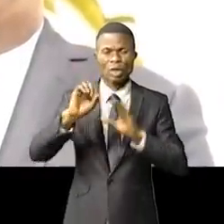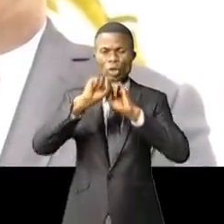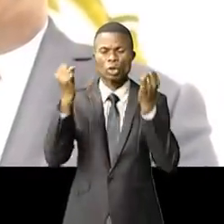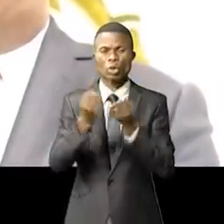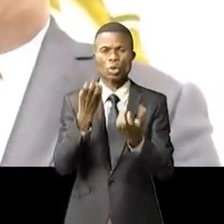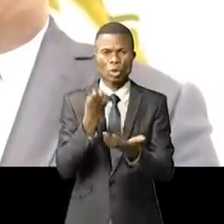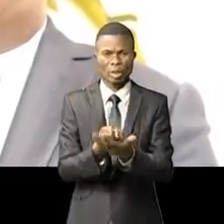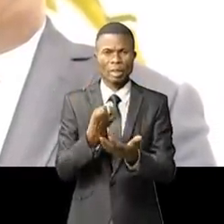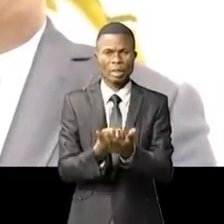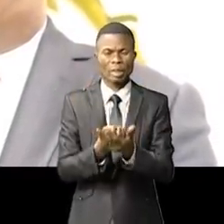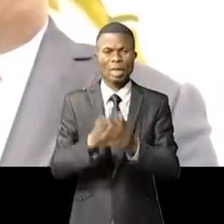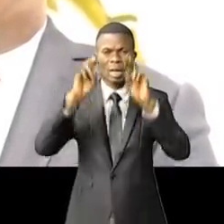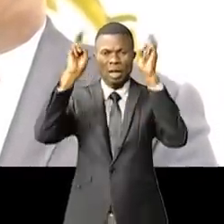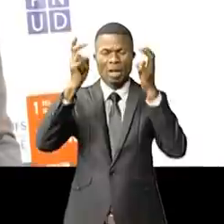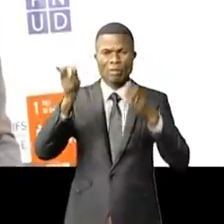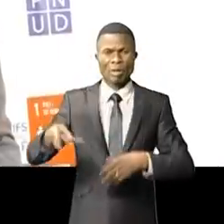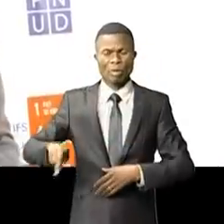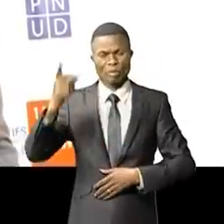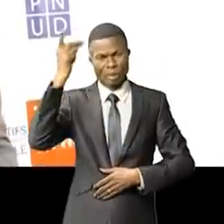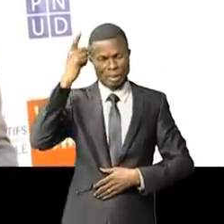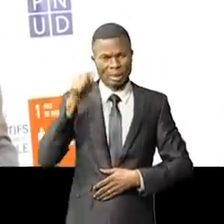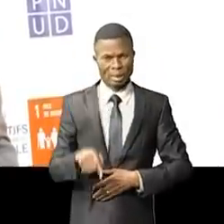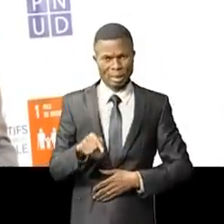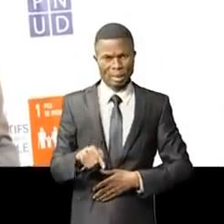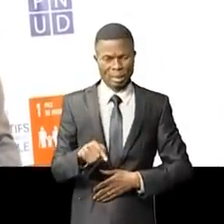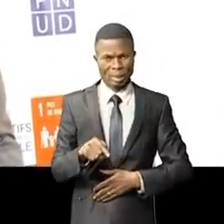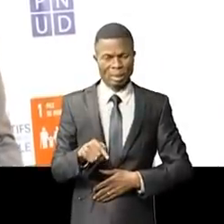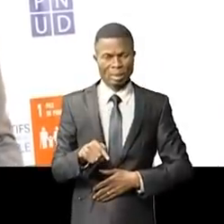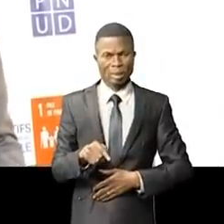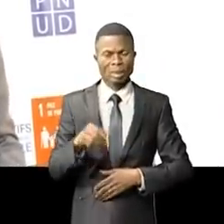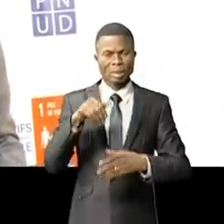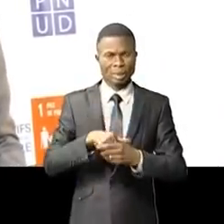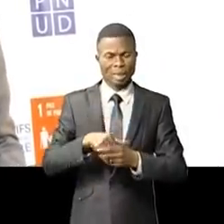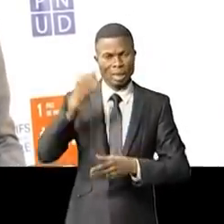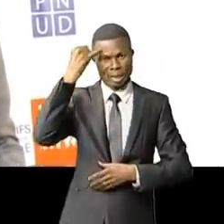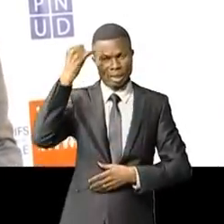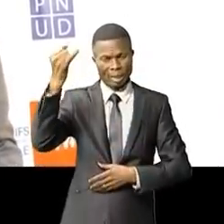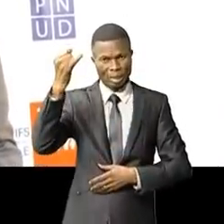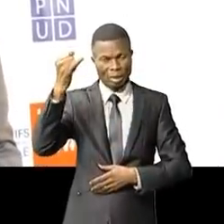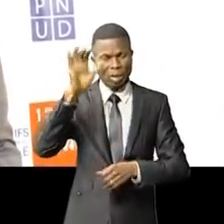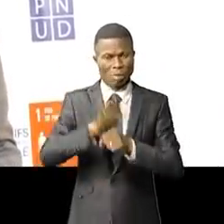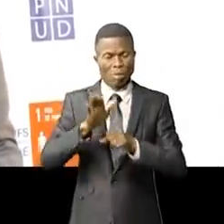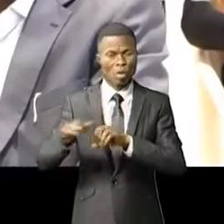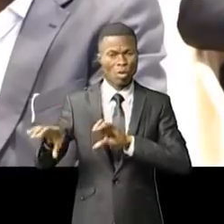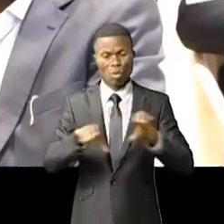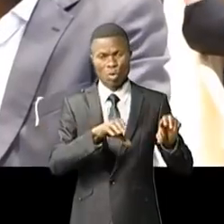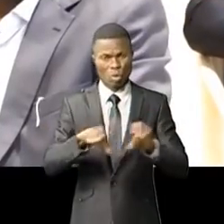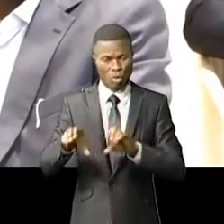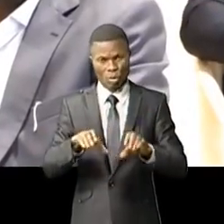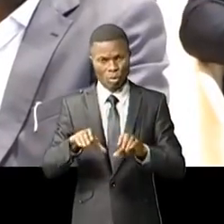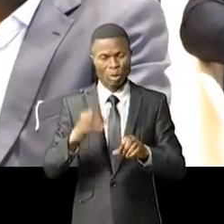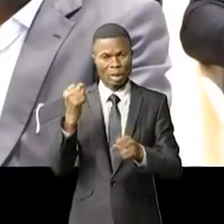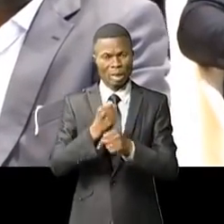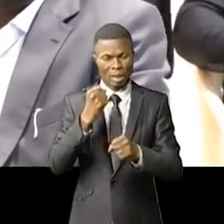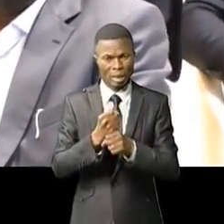-économique de la ville province Kinshasa. C'est là dans un contexte multidimensionnel ces